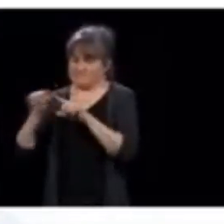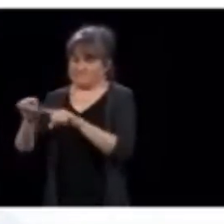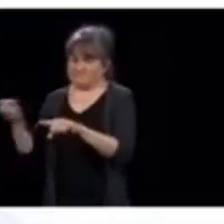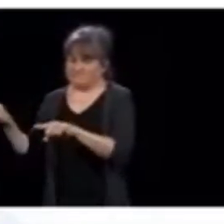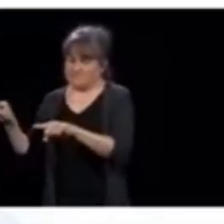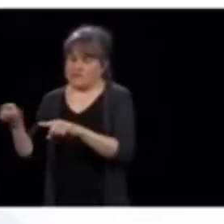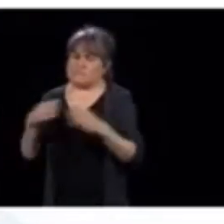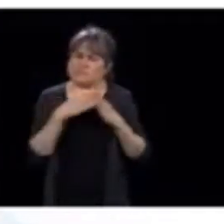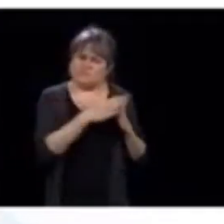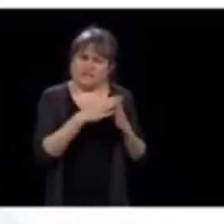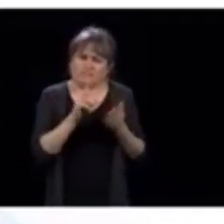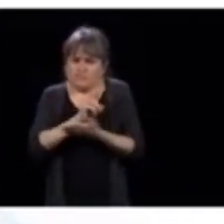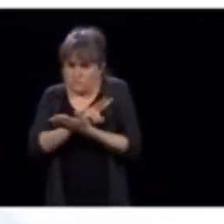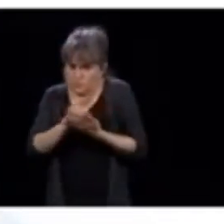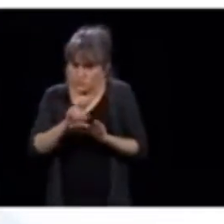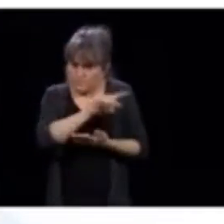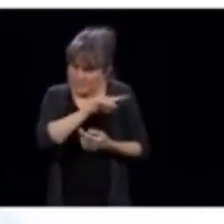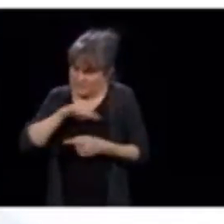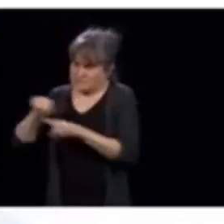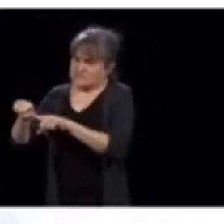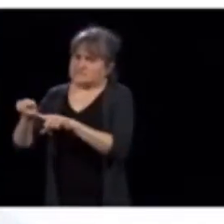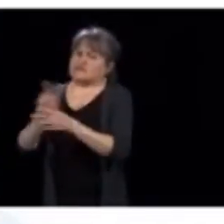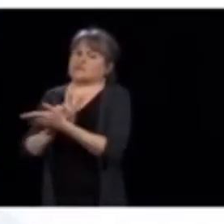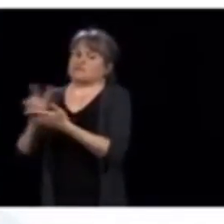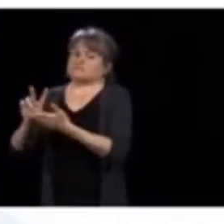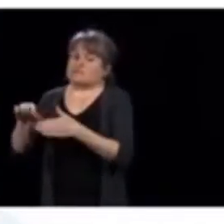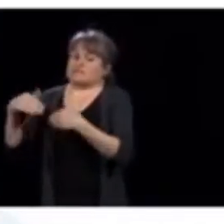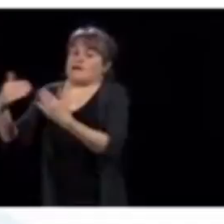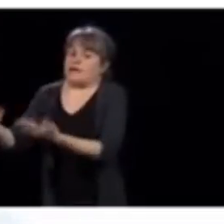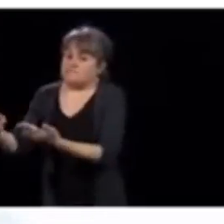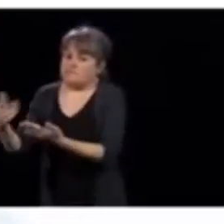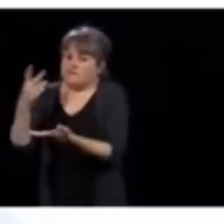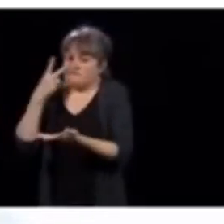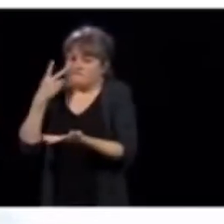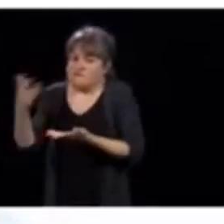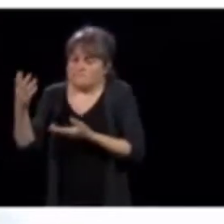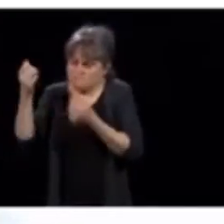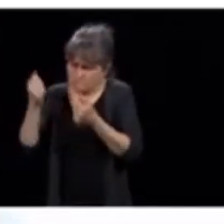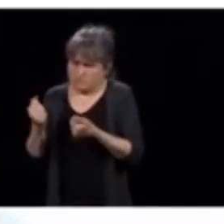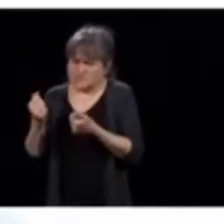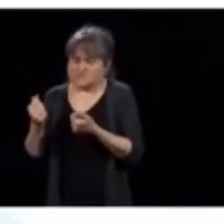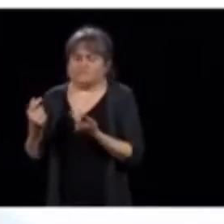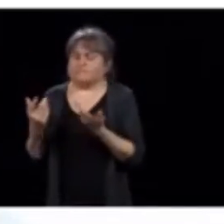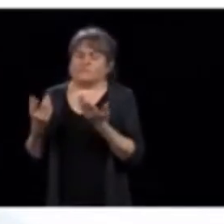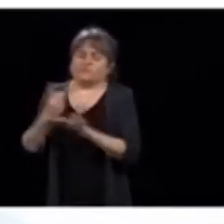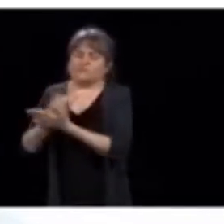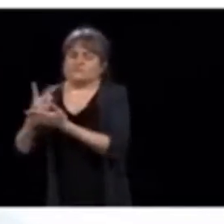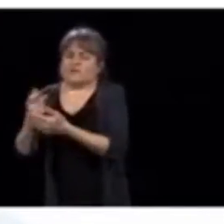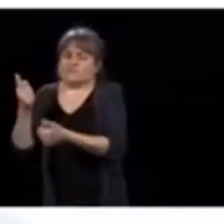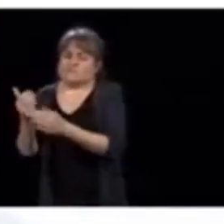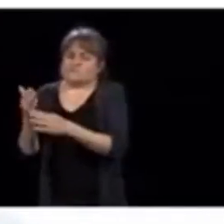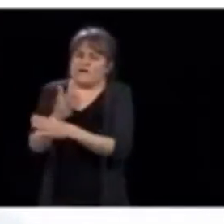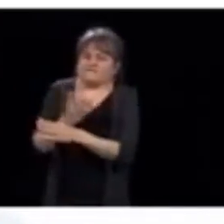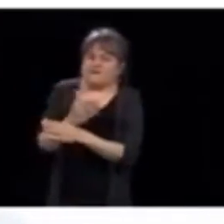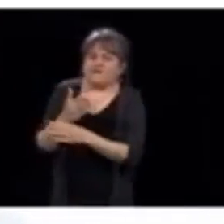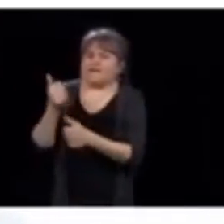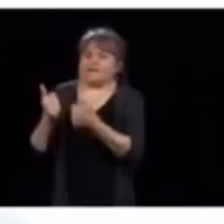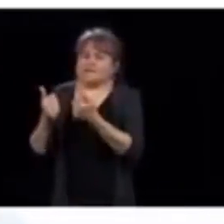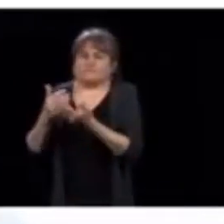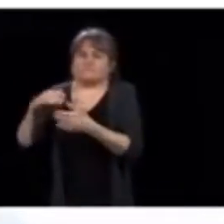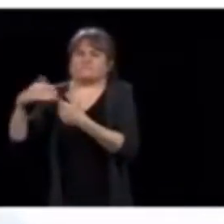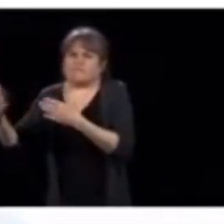semaines-là, puis même pour un certain nombre d'entre eux ou d'entre elles, on pense que ça va être possible dans les prochains jours, les prochaines semaines,